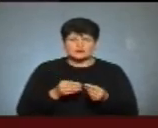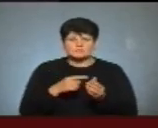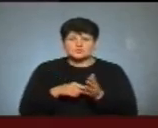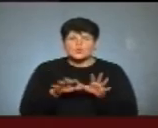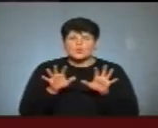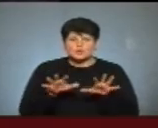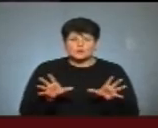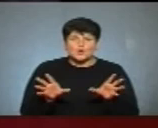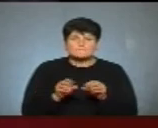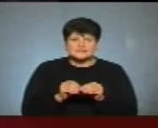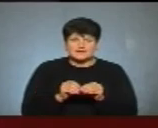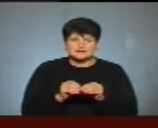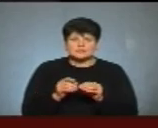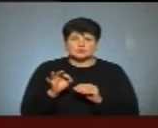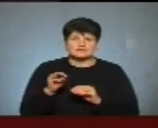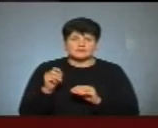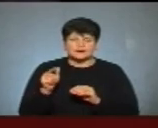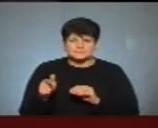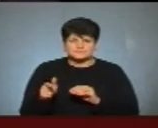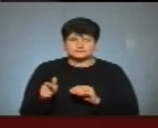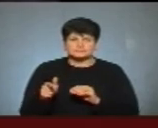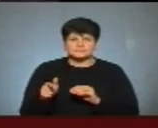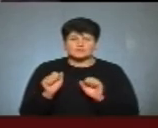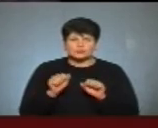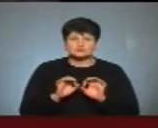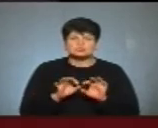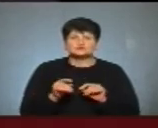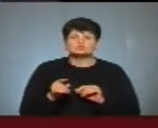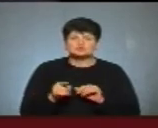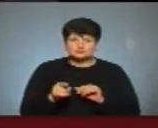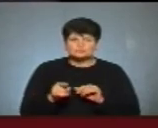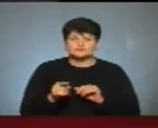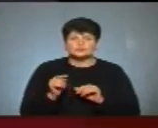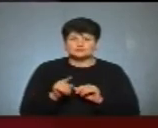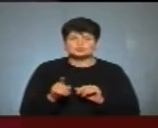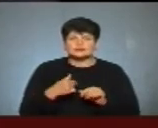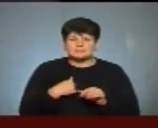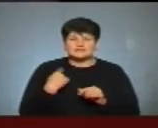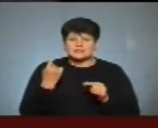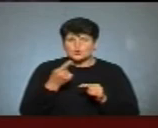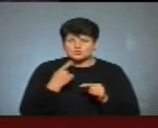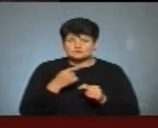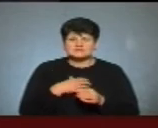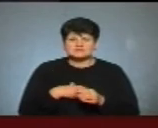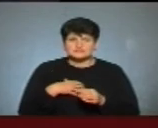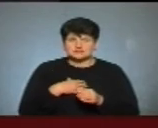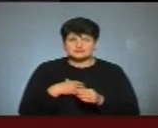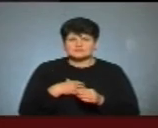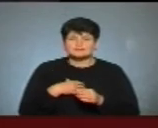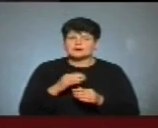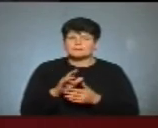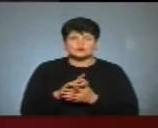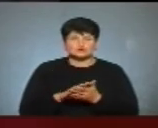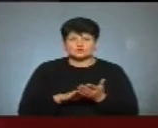голову об'єдатися з ОТГ. І можу вам навіть пояснити, чому. Тому що для мене особисто було важливо. Далі ми продовжуємо нашу